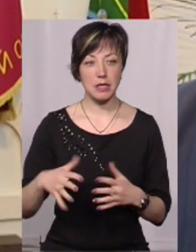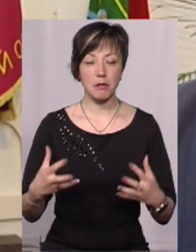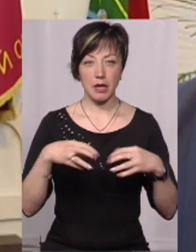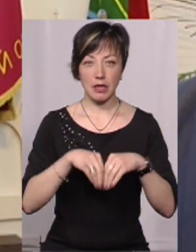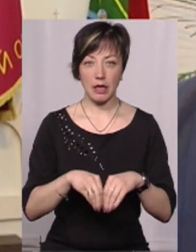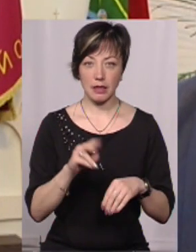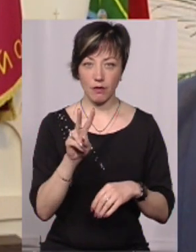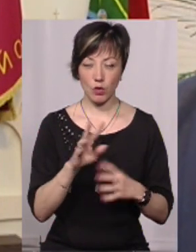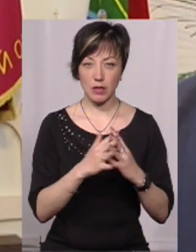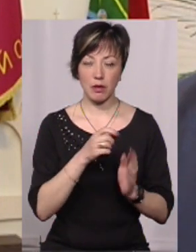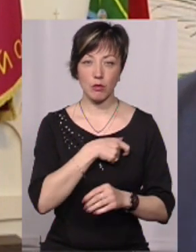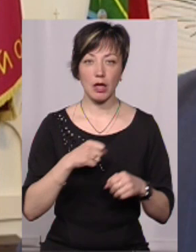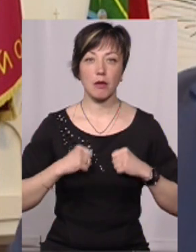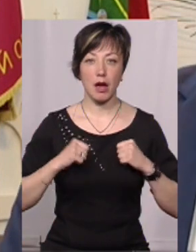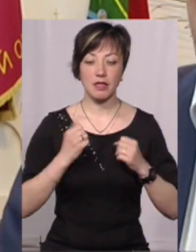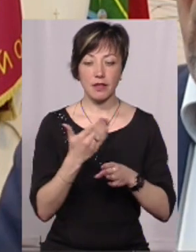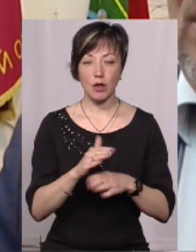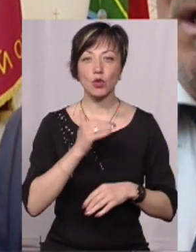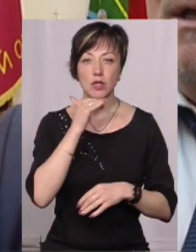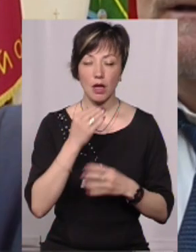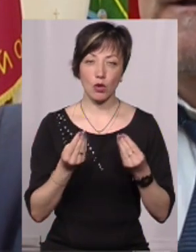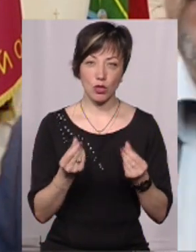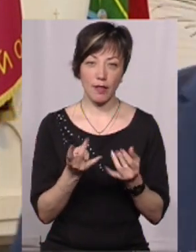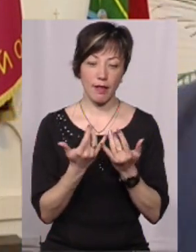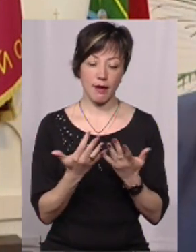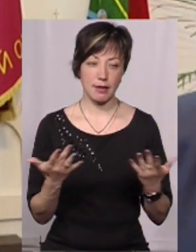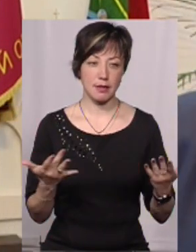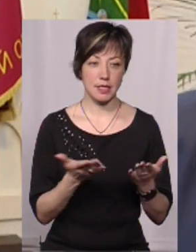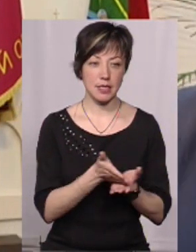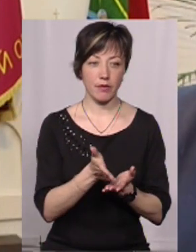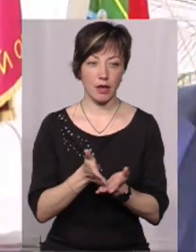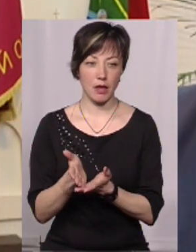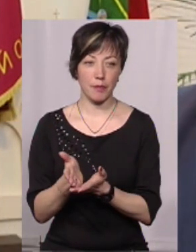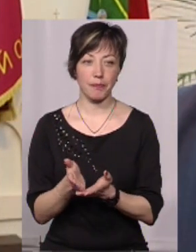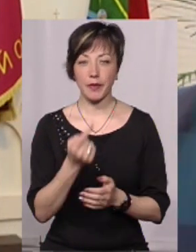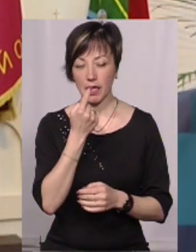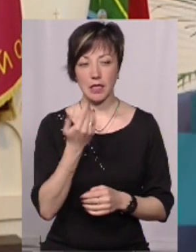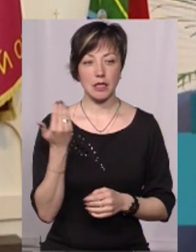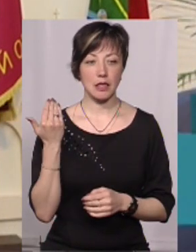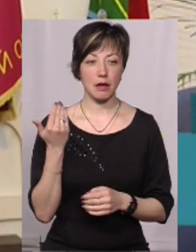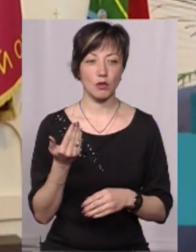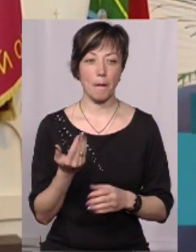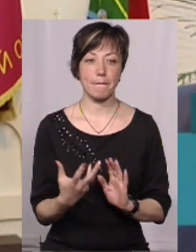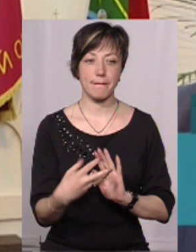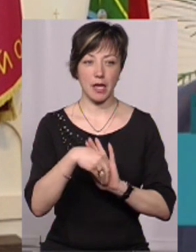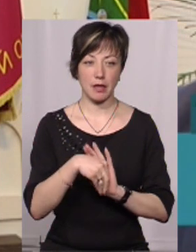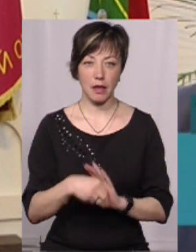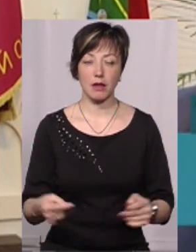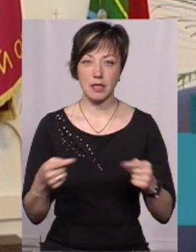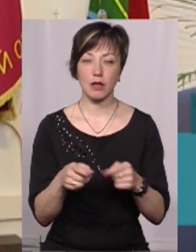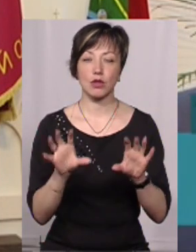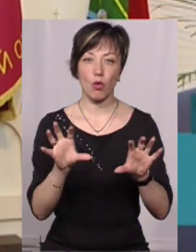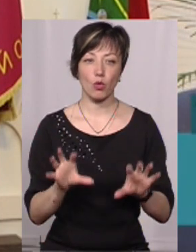цих двох сіл депутати намагаються виділяти їм достатньо грошей на різні сфери. Ми зовсім недавно приєднали, згідно з законодавством,